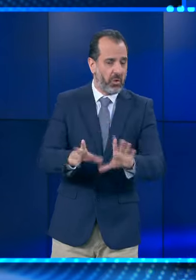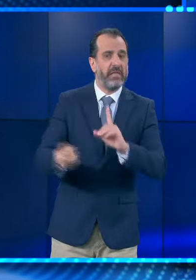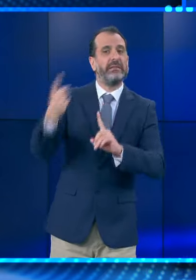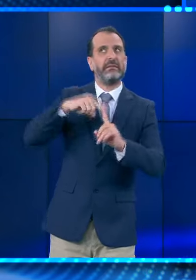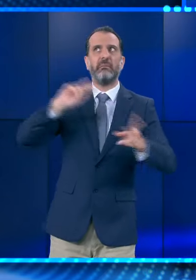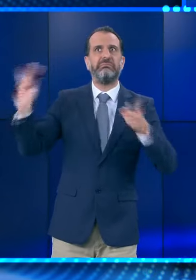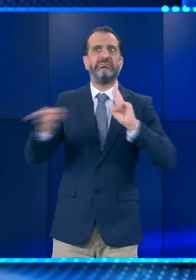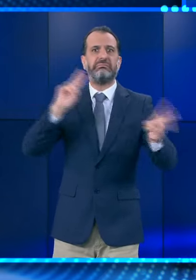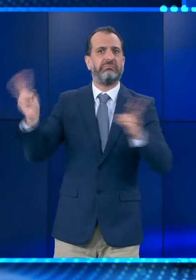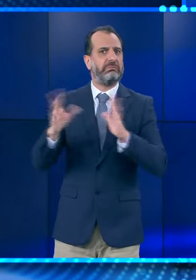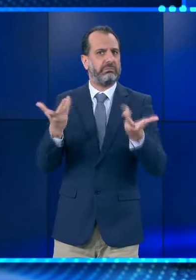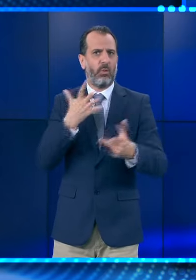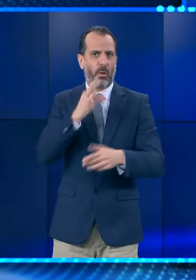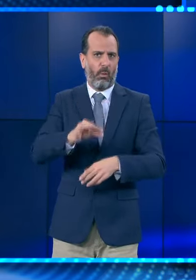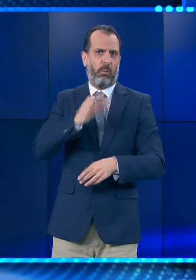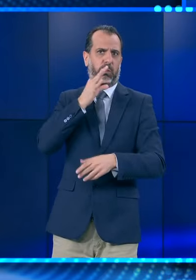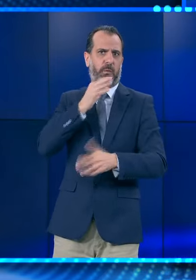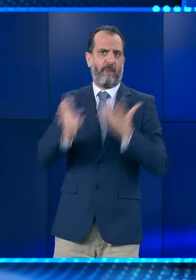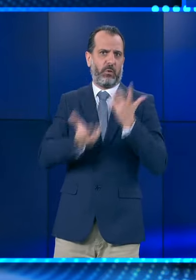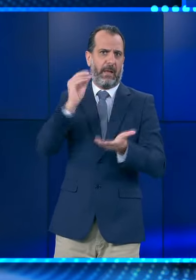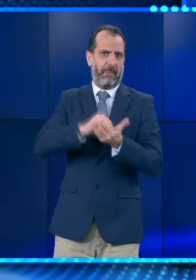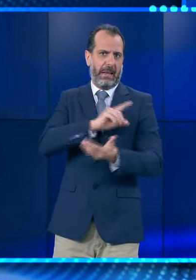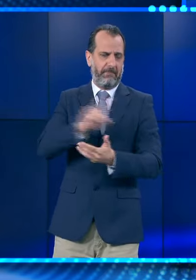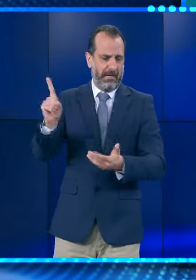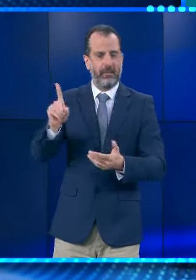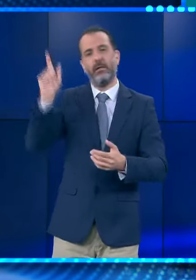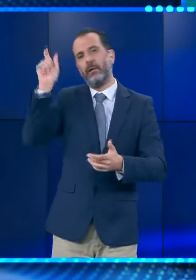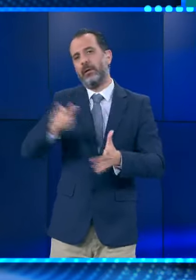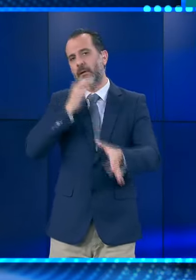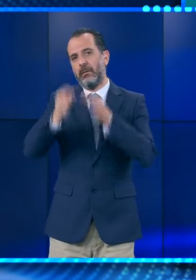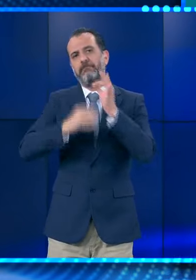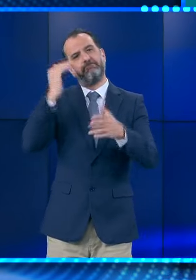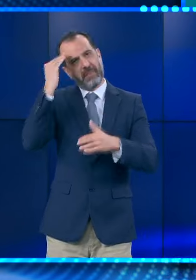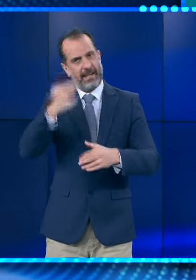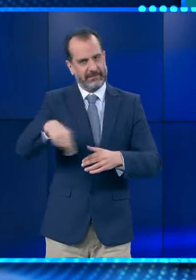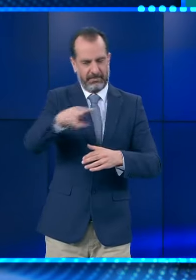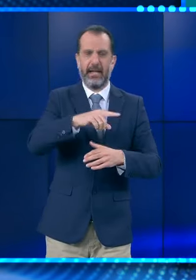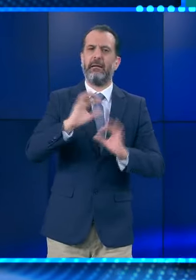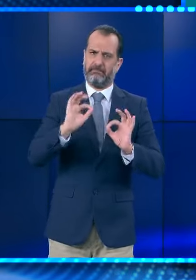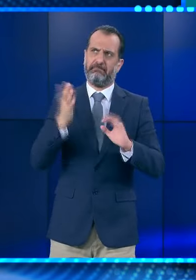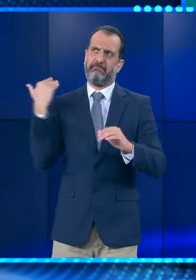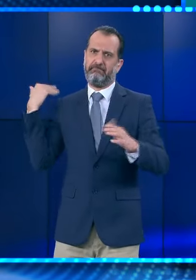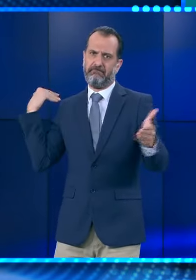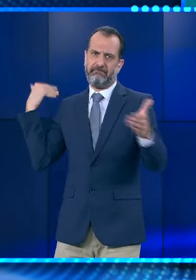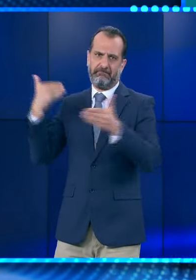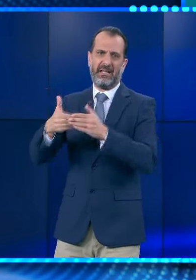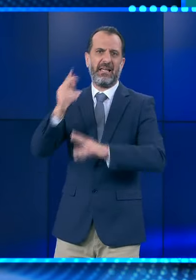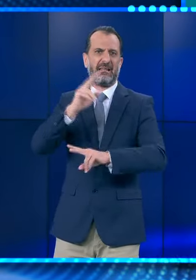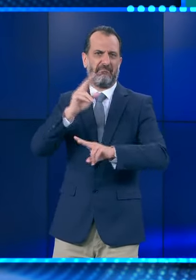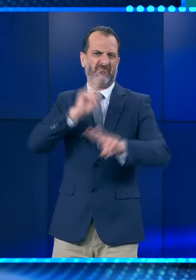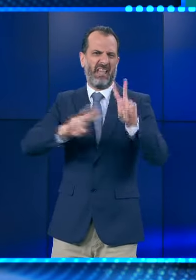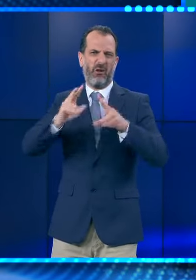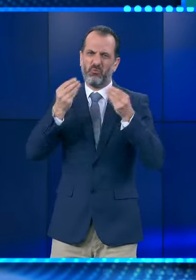γίνει με τους ανέμους, γιατί φοβόμαστε τις φωτιές, όπως καταλαβαίνεις. Καλό μεσημέρι σε όρους. Ναι, τα δύσκολα πέρασαν πλέον από πλευράς